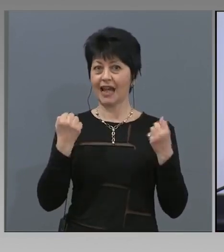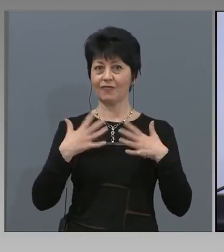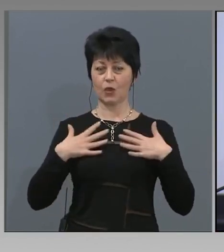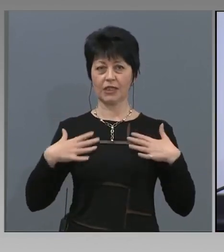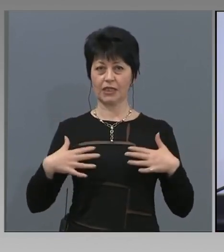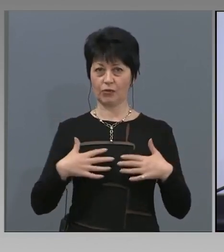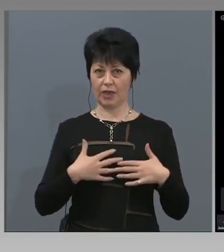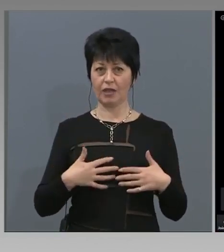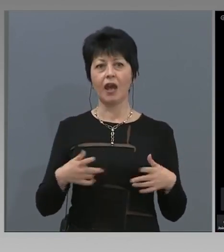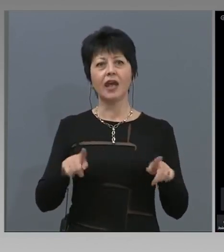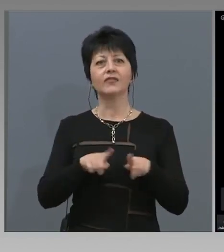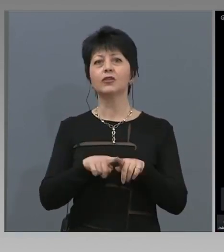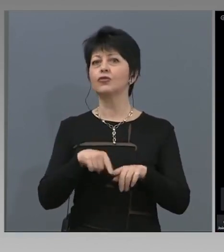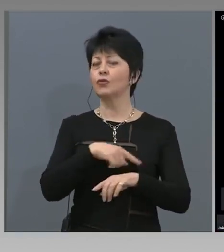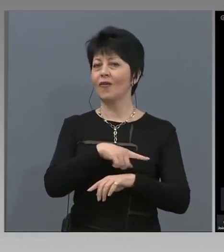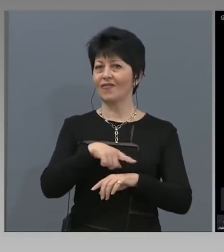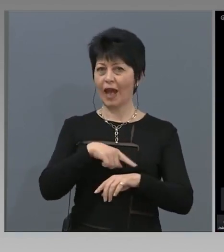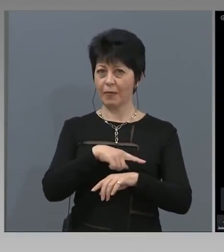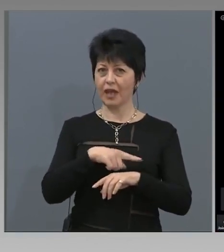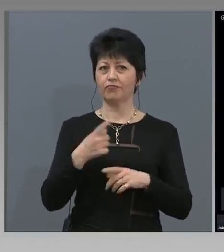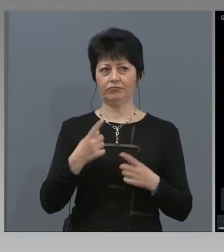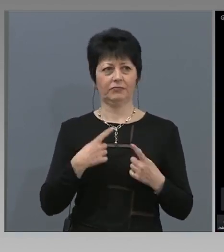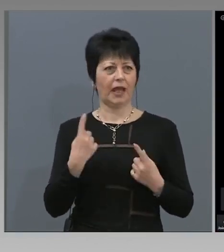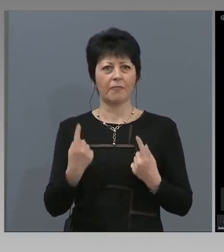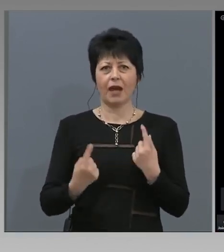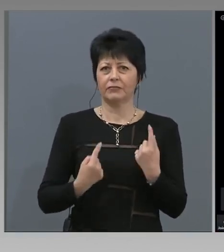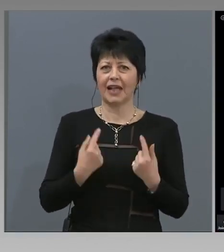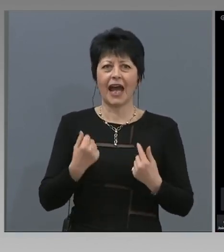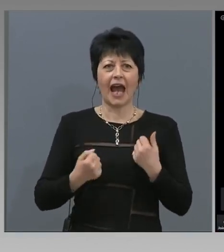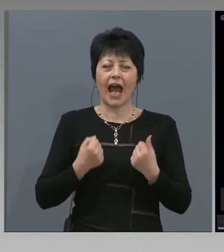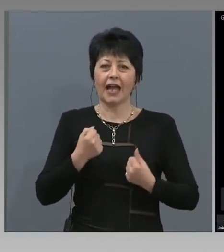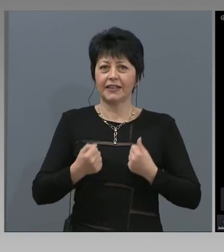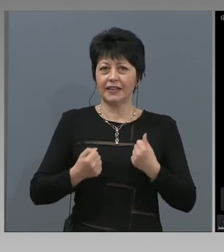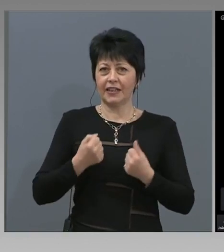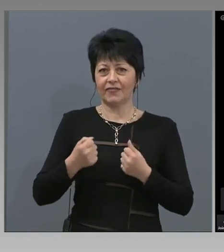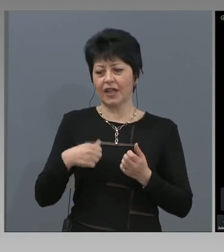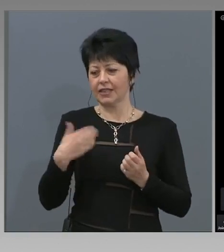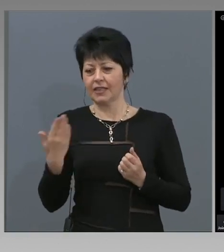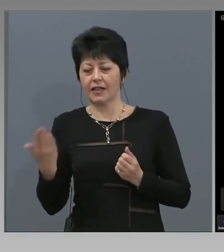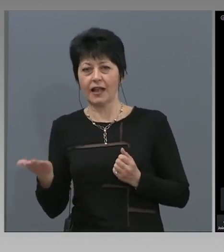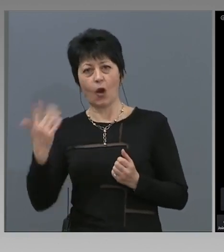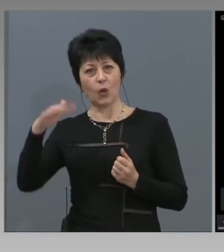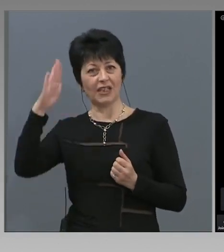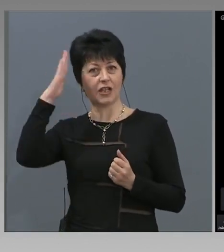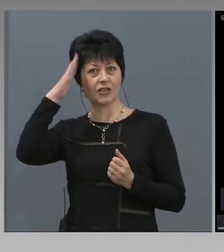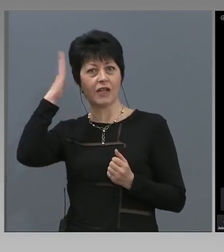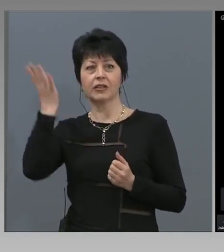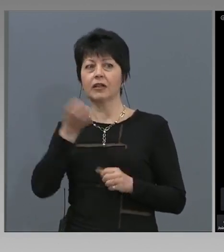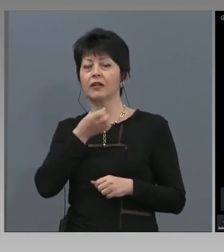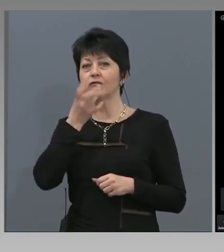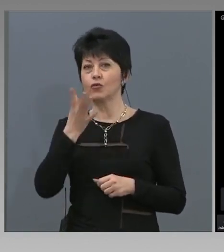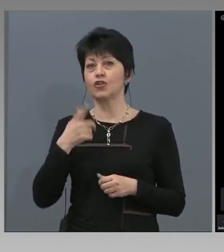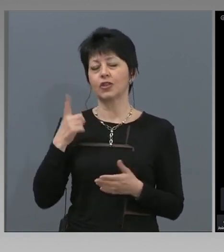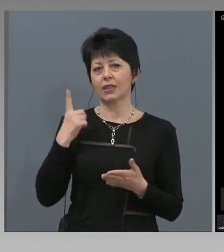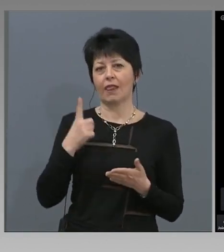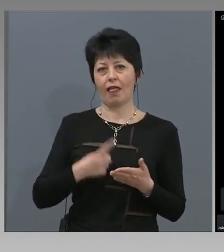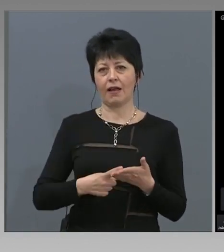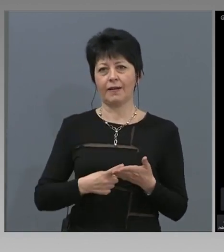също времено да има проактивна страна и от държавата в случай, че се налага.